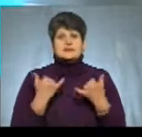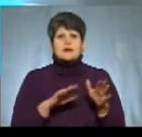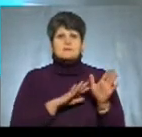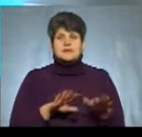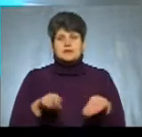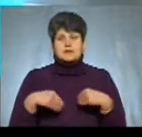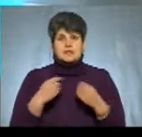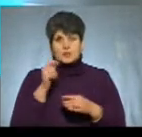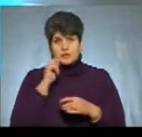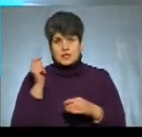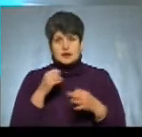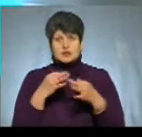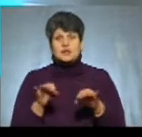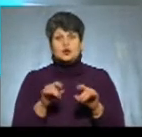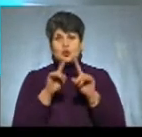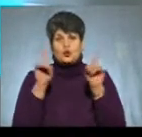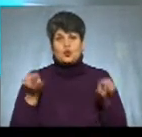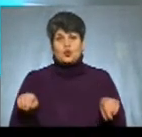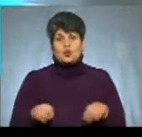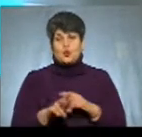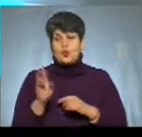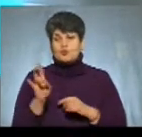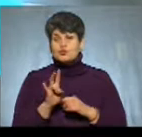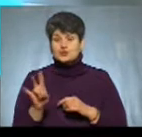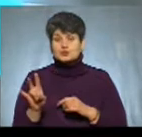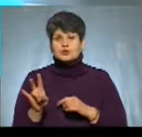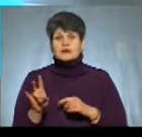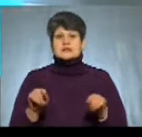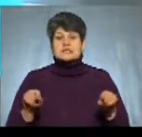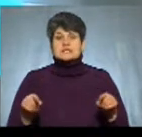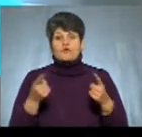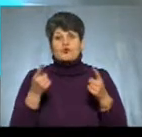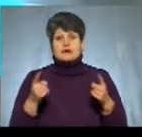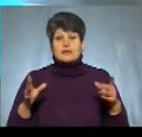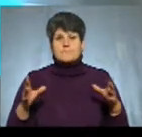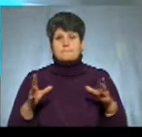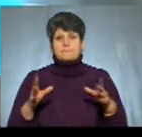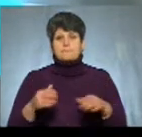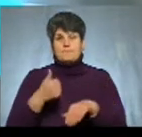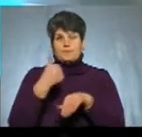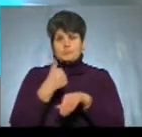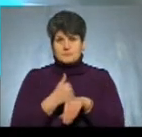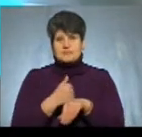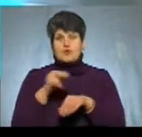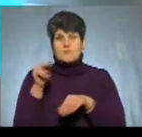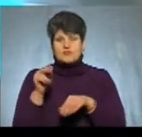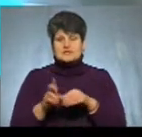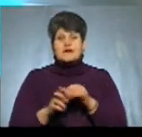Україні Томосу і утворення помістої Православної Церкви в Україні,